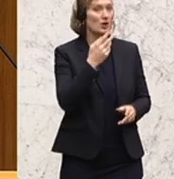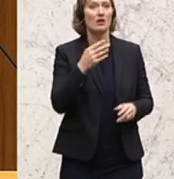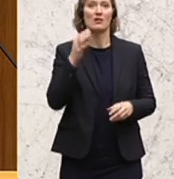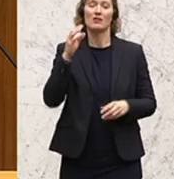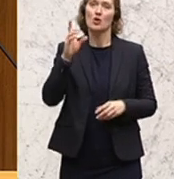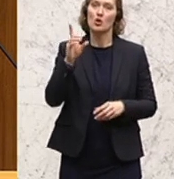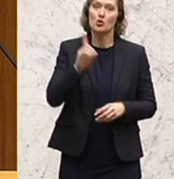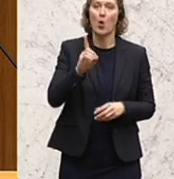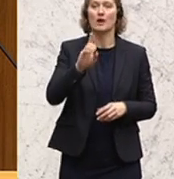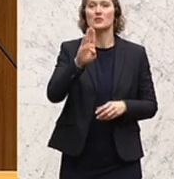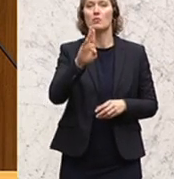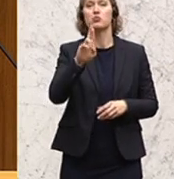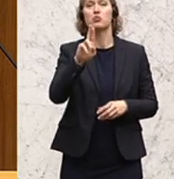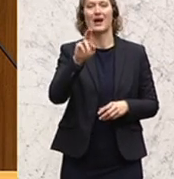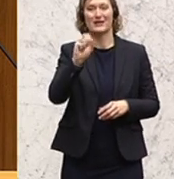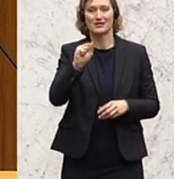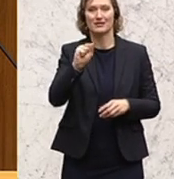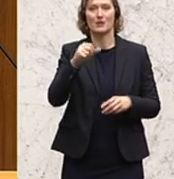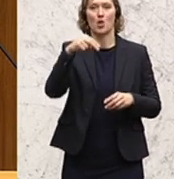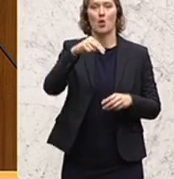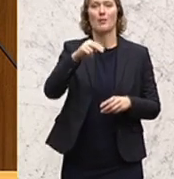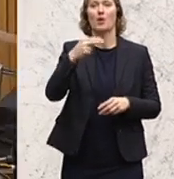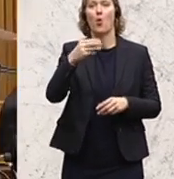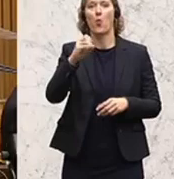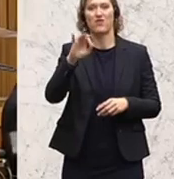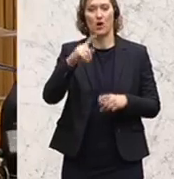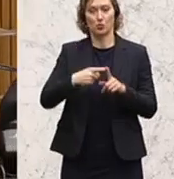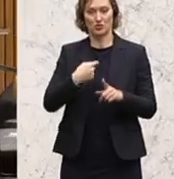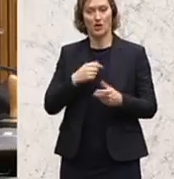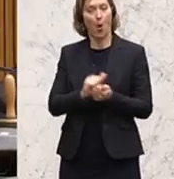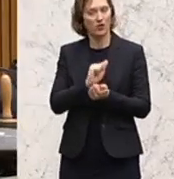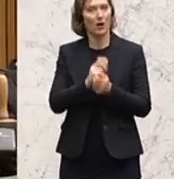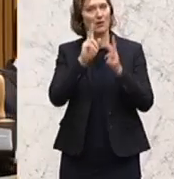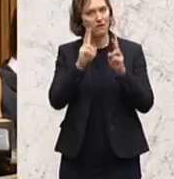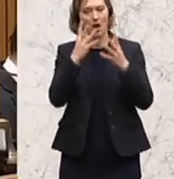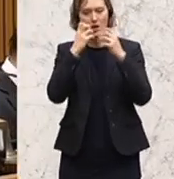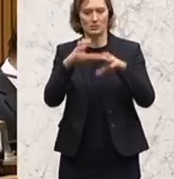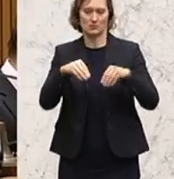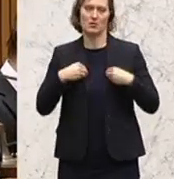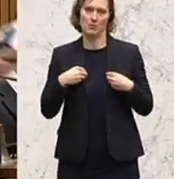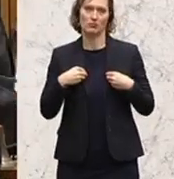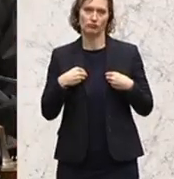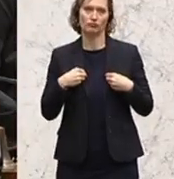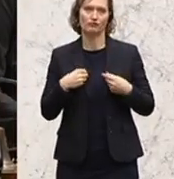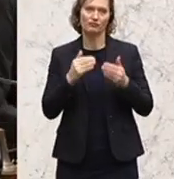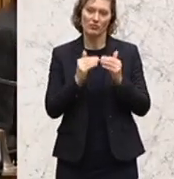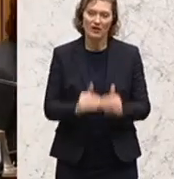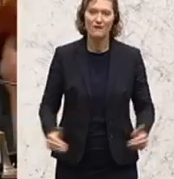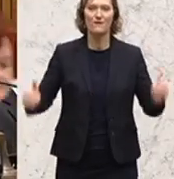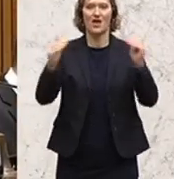Norbert Hofer und ich diese Aufgabe sehr ernst nehmen werden. Dass wir uns sehr bemühen werden, sie fair,